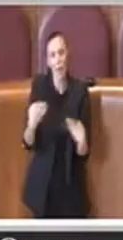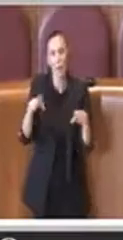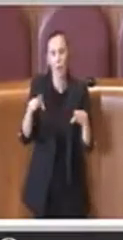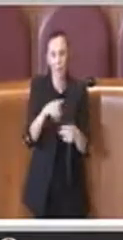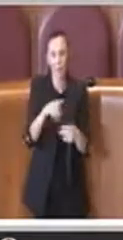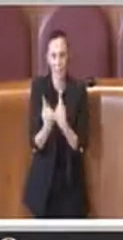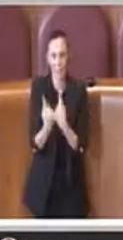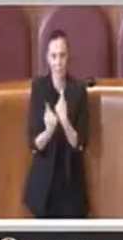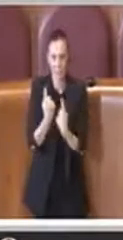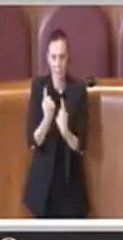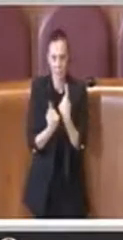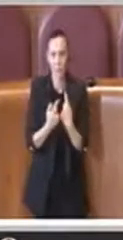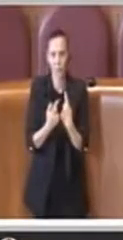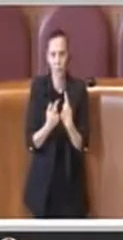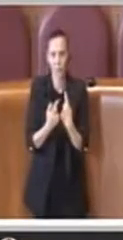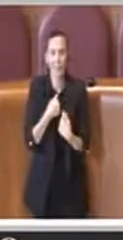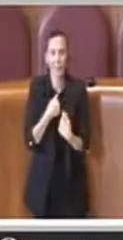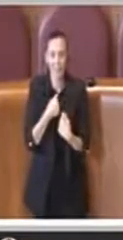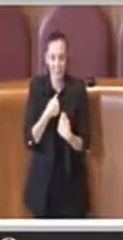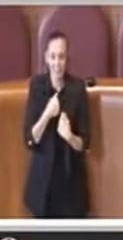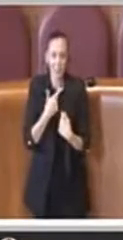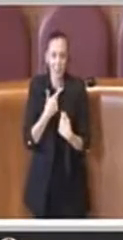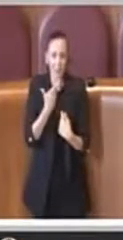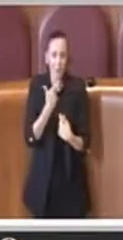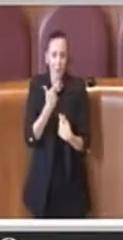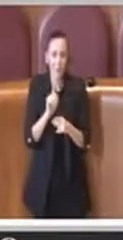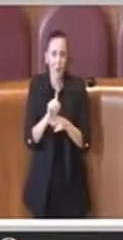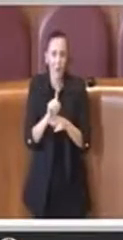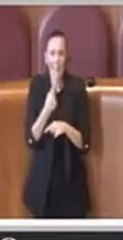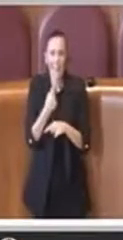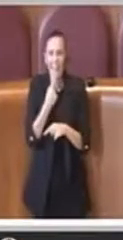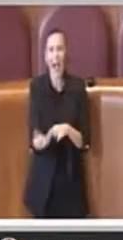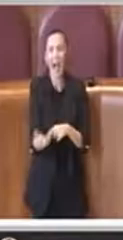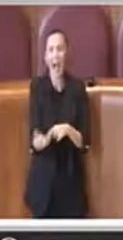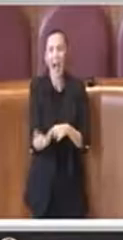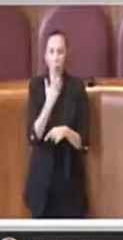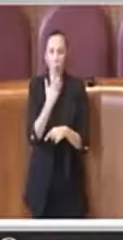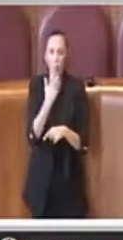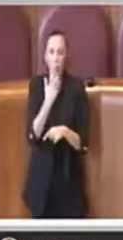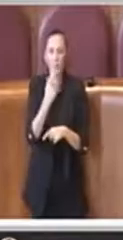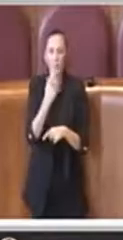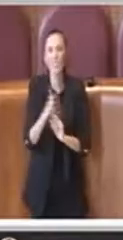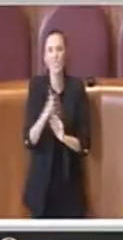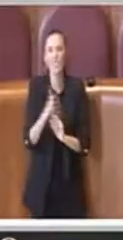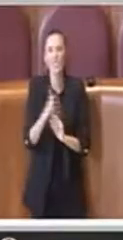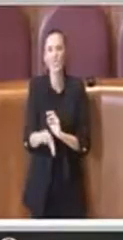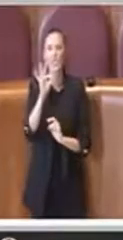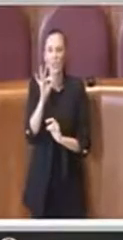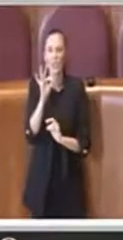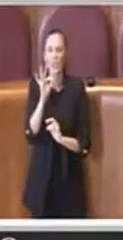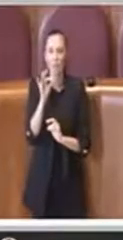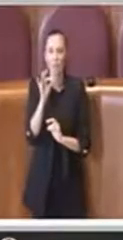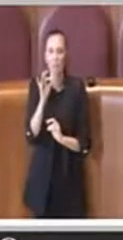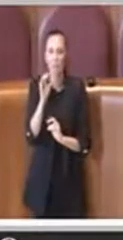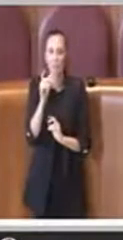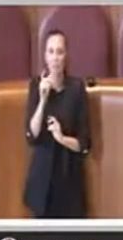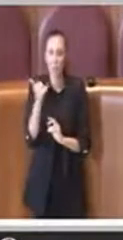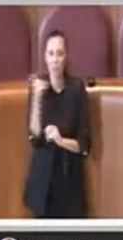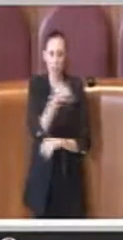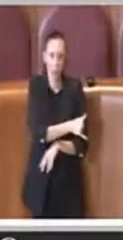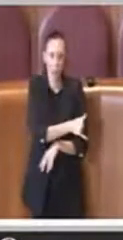sento anche di respingere al mittente l'accusa di scelta desolante. Da parte mia la ritengo una scelta